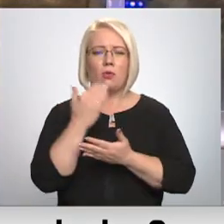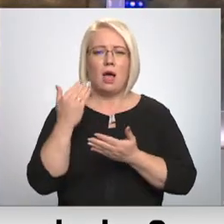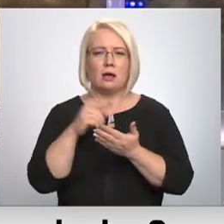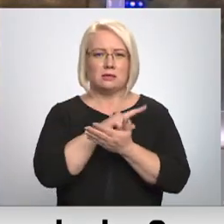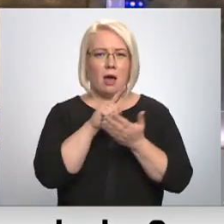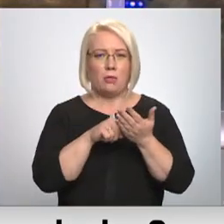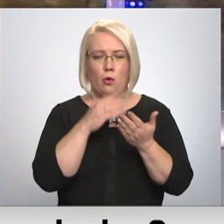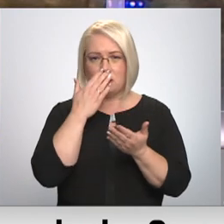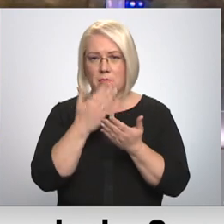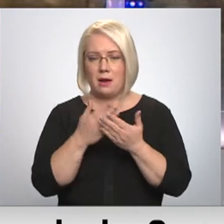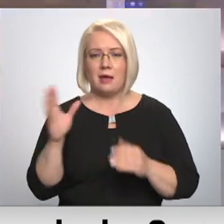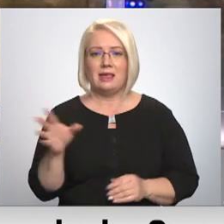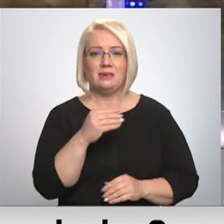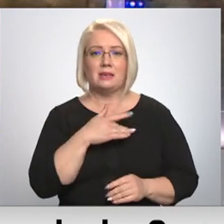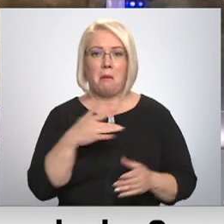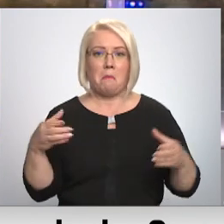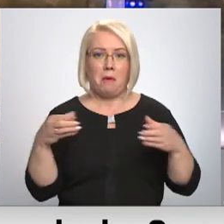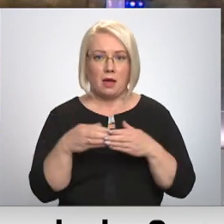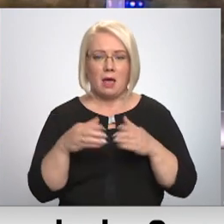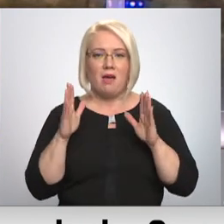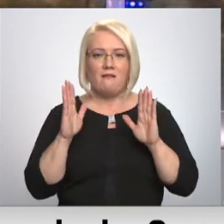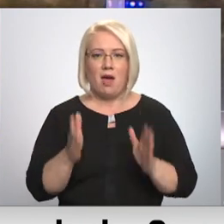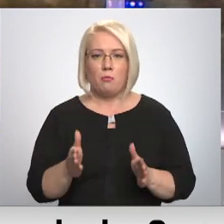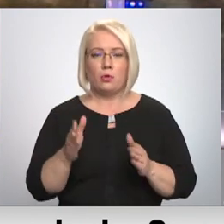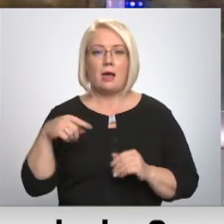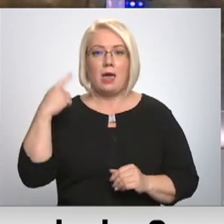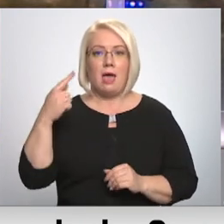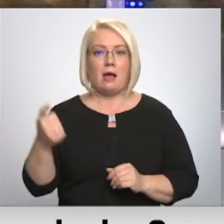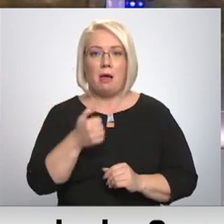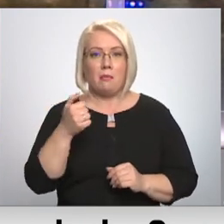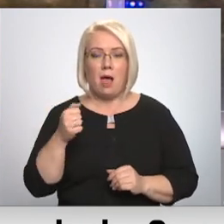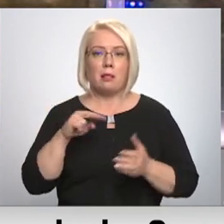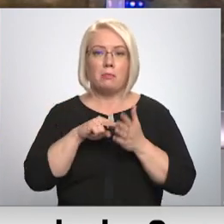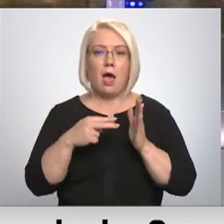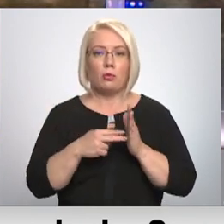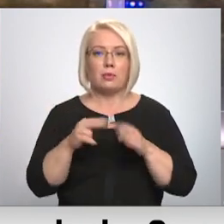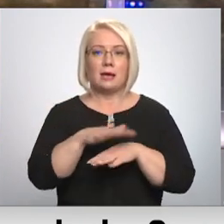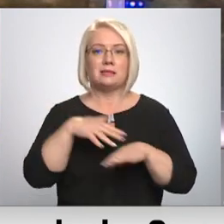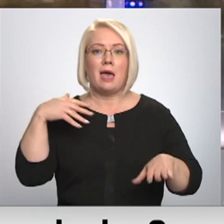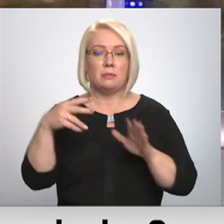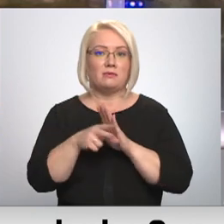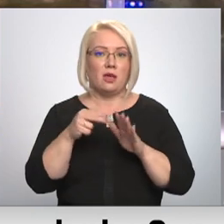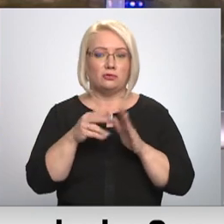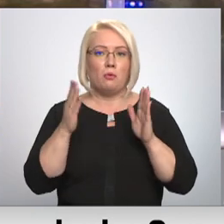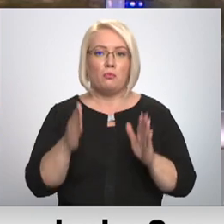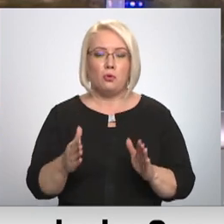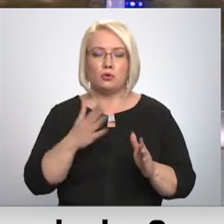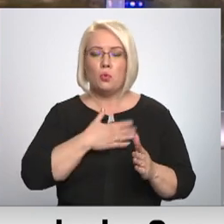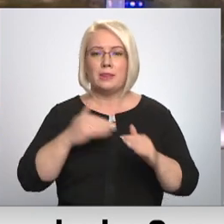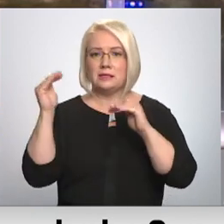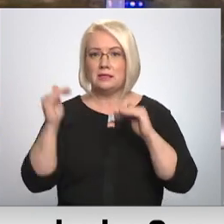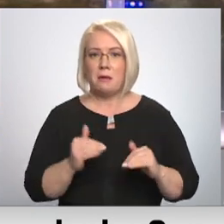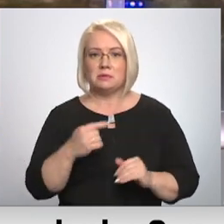oktobri uzrādīja gandrīz visām partijām, var novest pie tā, nākamgad plānotajās saimas vēlēšanās varam piedzīvot neredzēti zemu